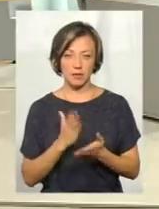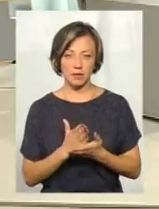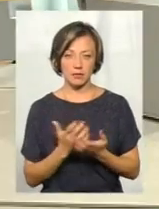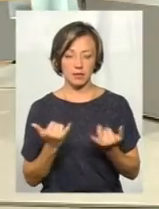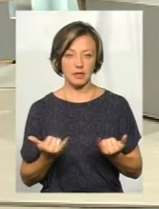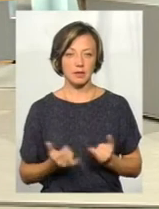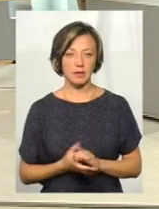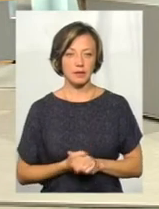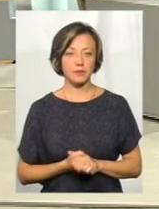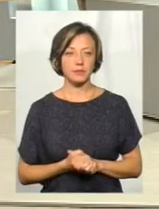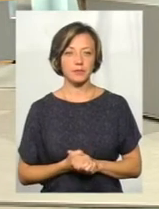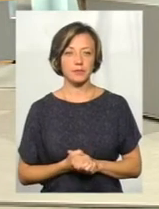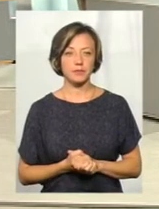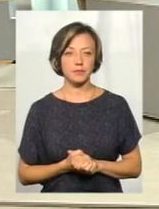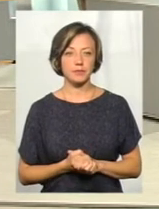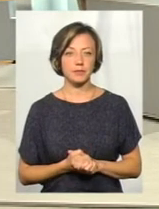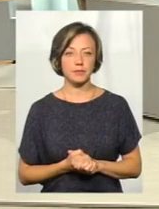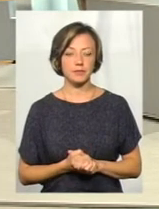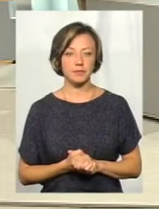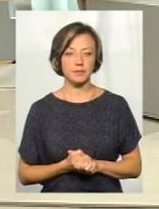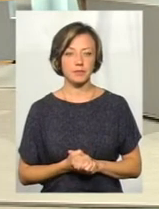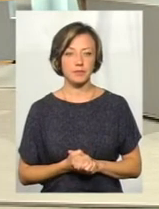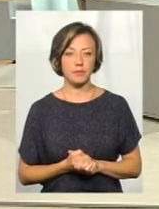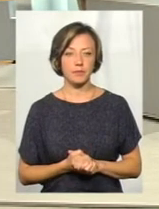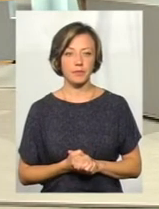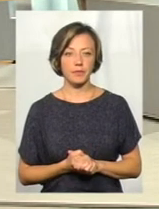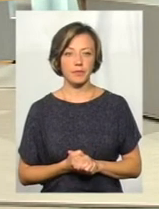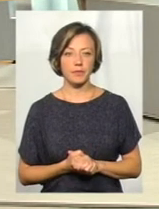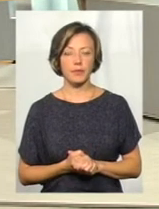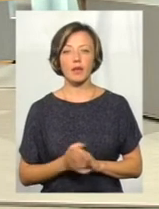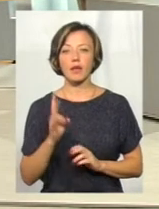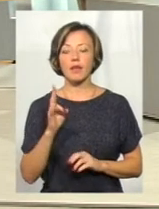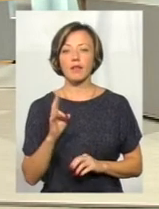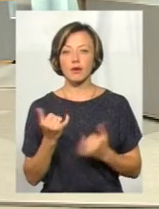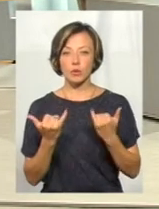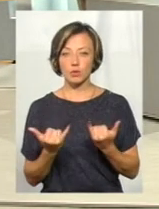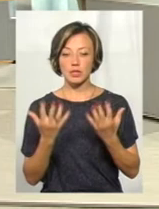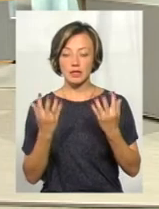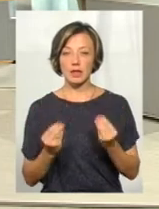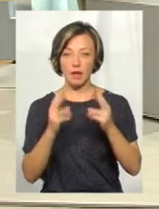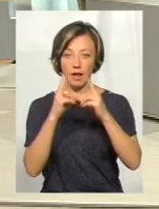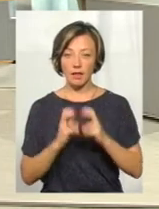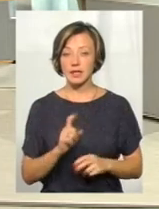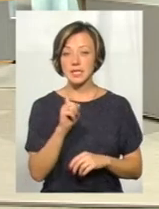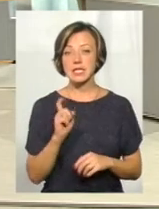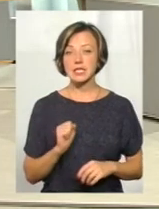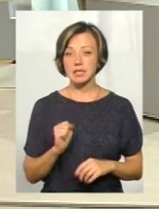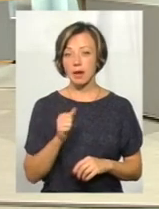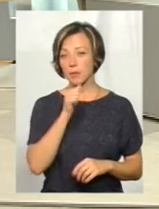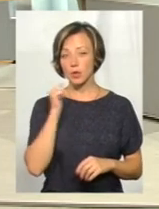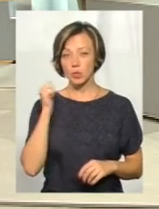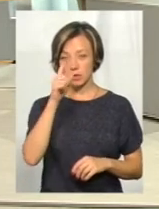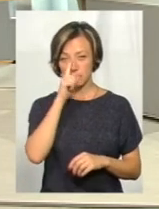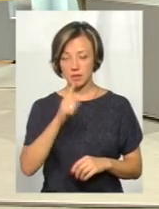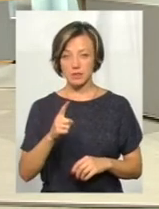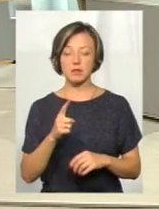нам зараз. На сьогоднішній день аналіз за липень місяць говорить нам про те, що програма